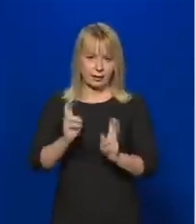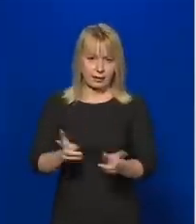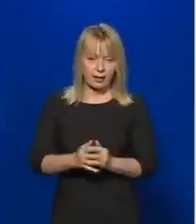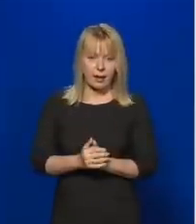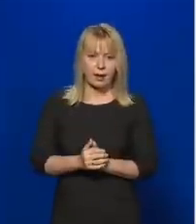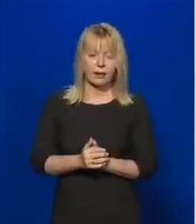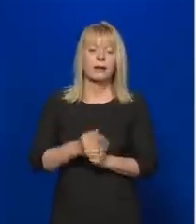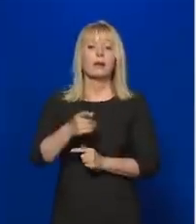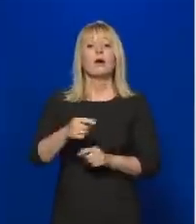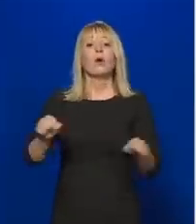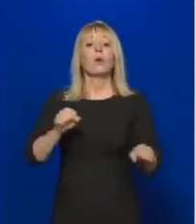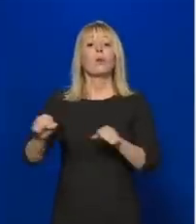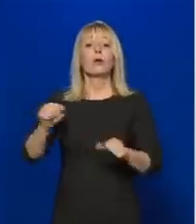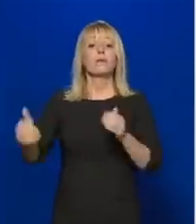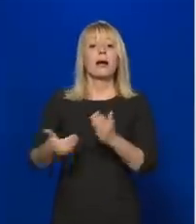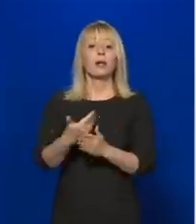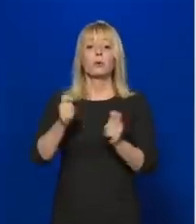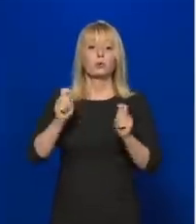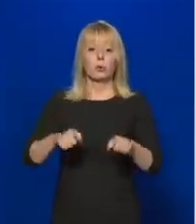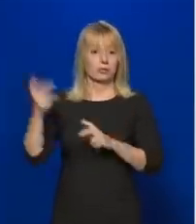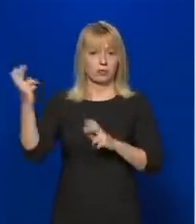a kormány nem hozott új döntést,